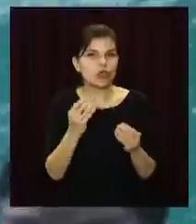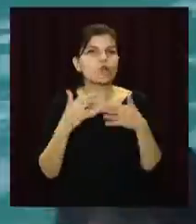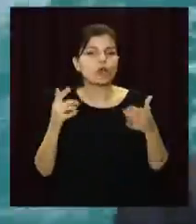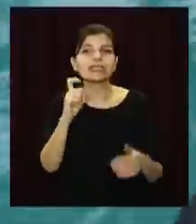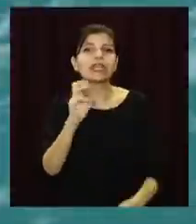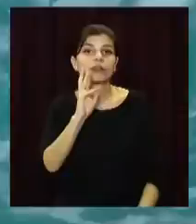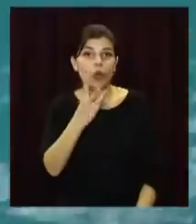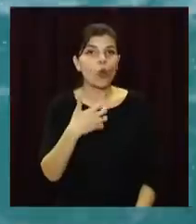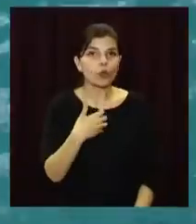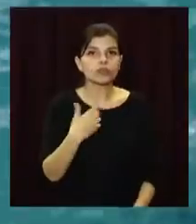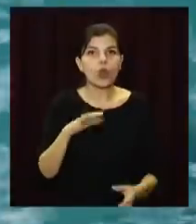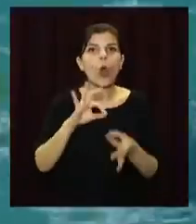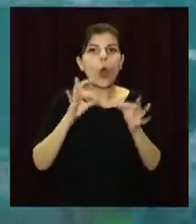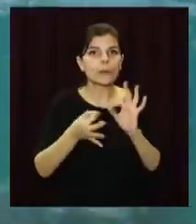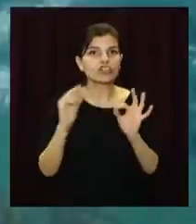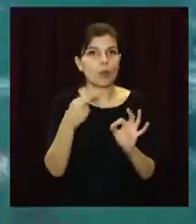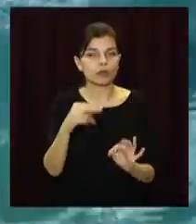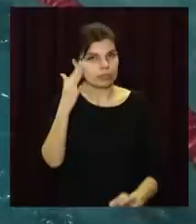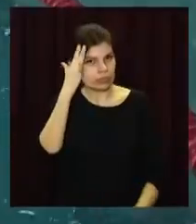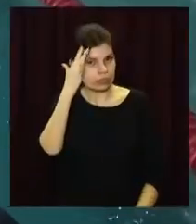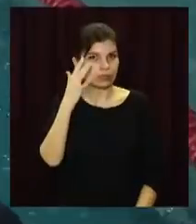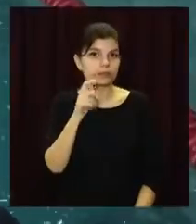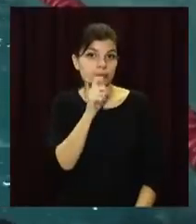За три роки хочуть стати олімпійськими чемпіонками.